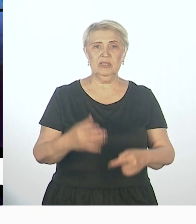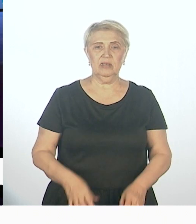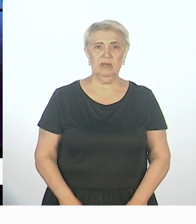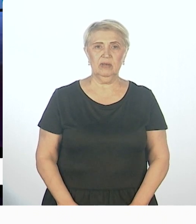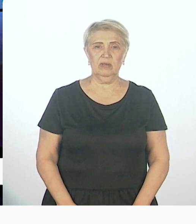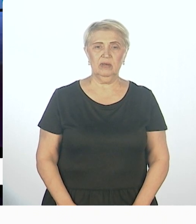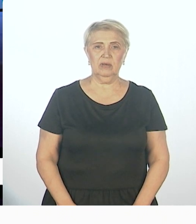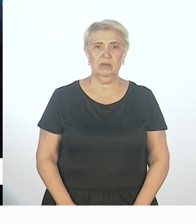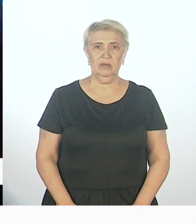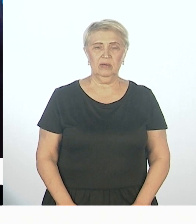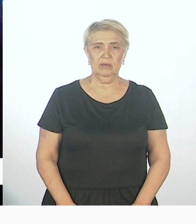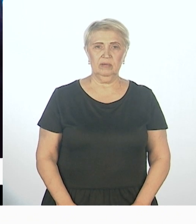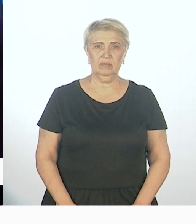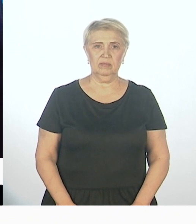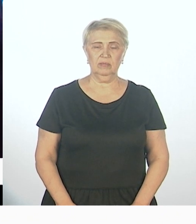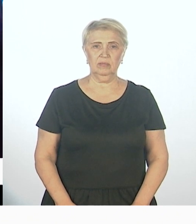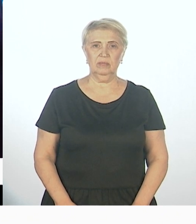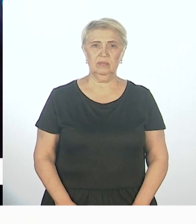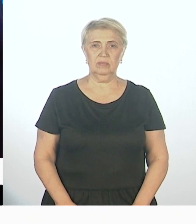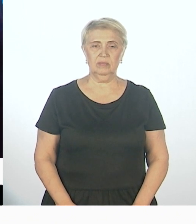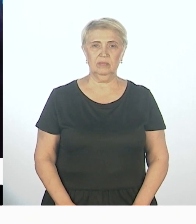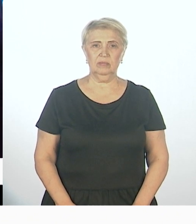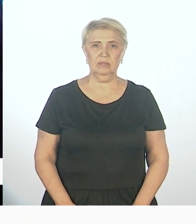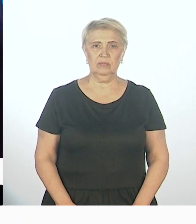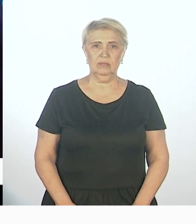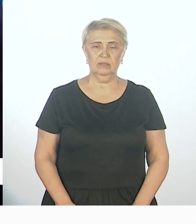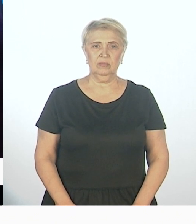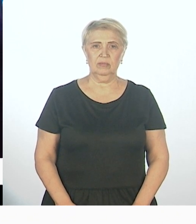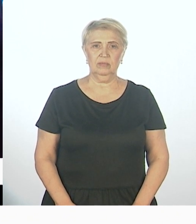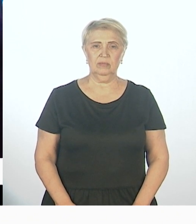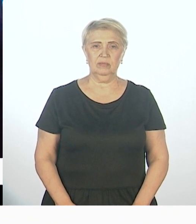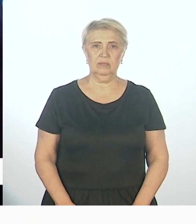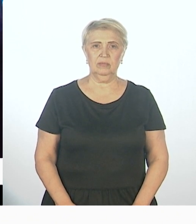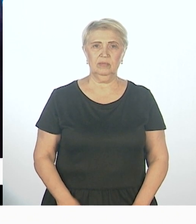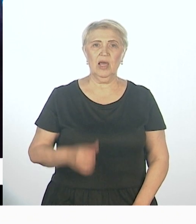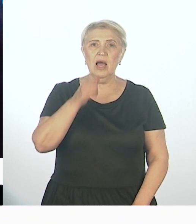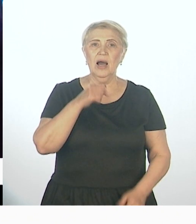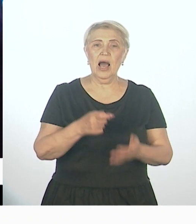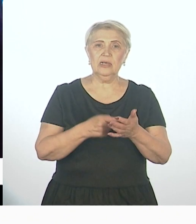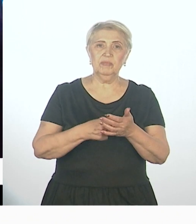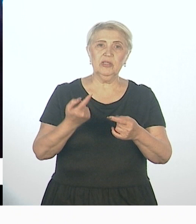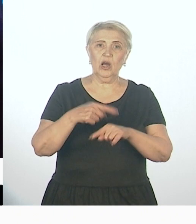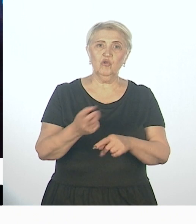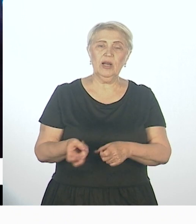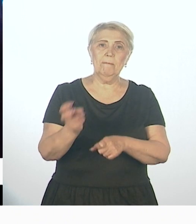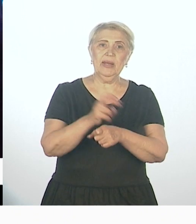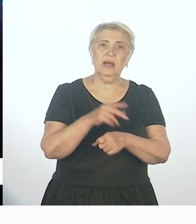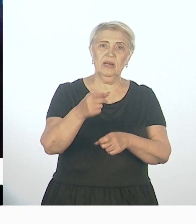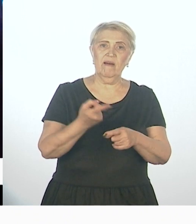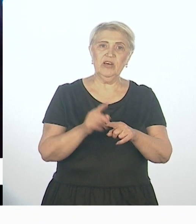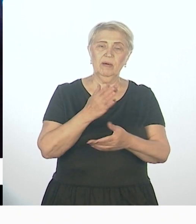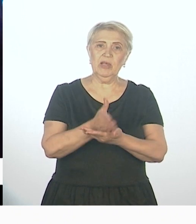отношения и так далее и подобное. И город дает этот лифт, вот этот вот искру. А вот эксперты, которые приехали именно в этом направлении,